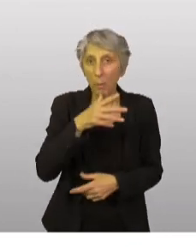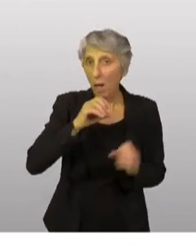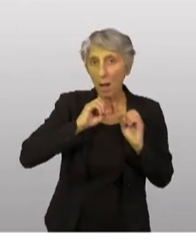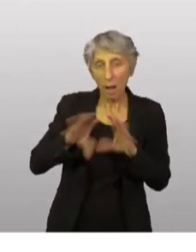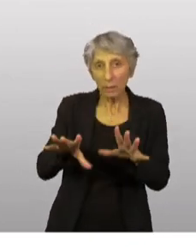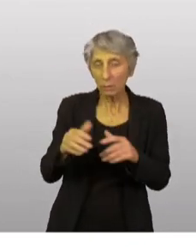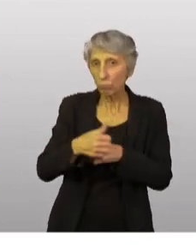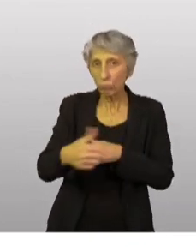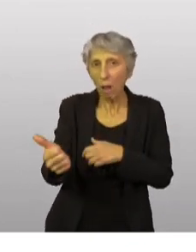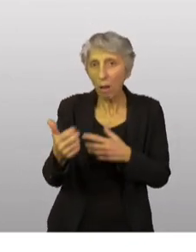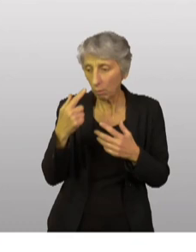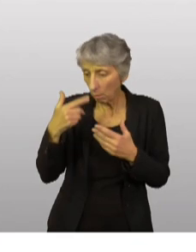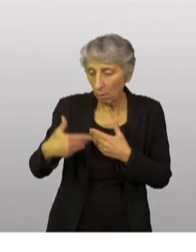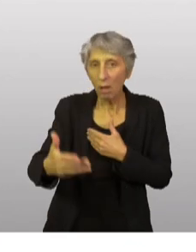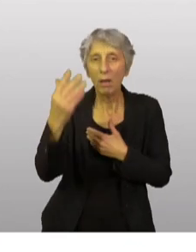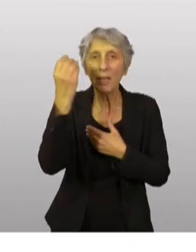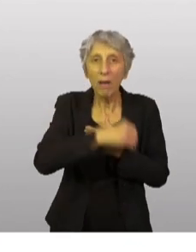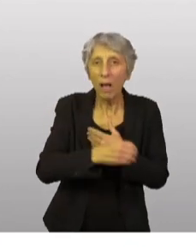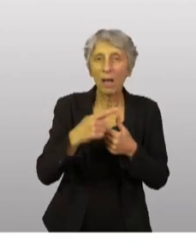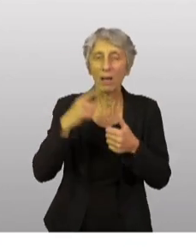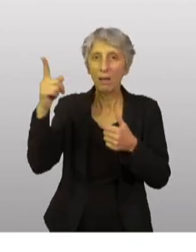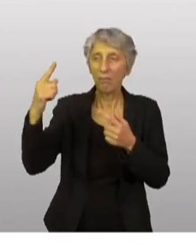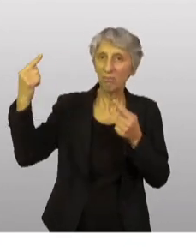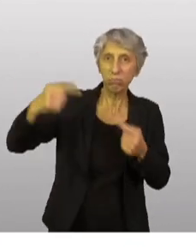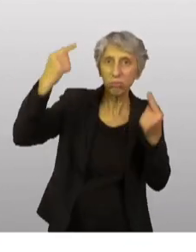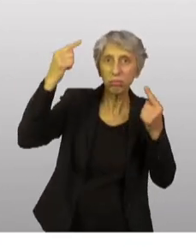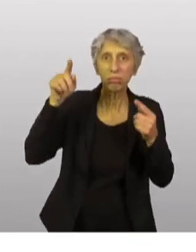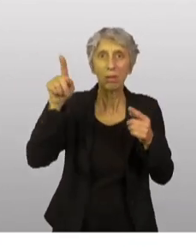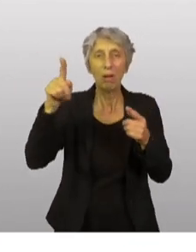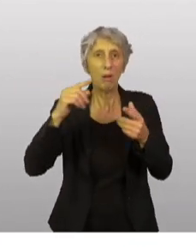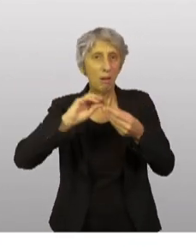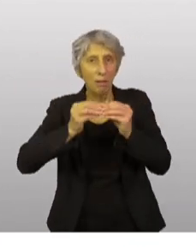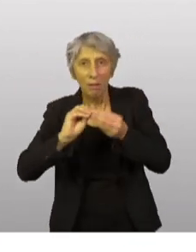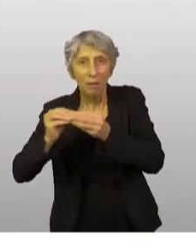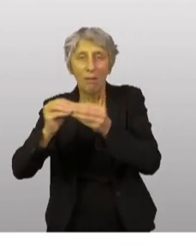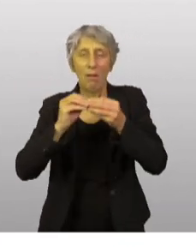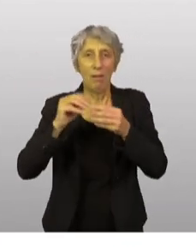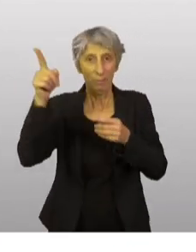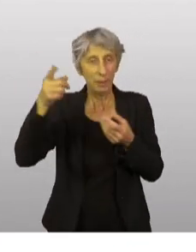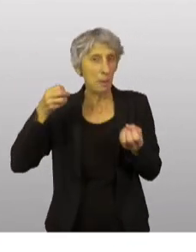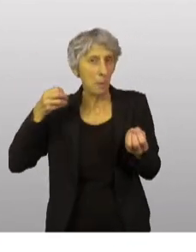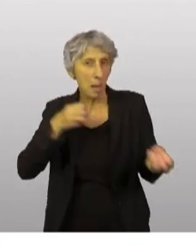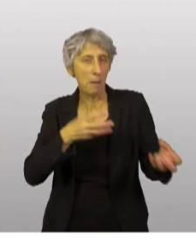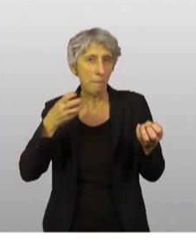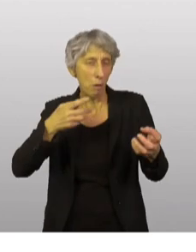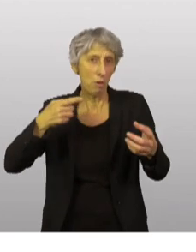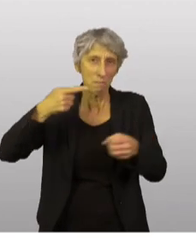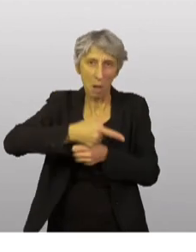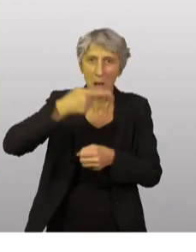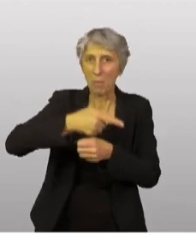face à l'hiver, face à l'agresseur et face aux difficultés que celui-ci veut lui imposer.